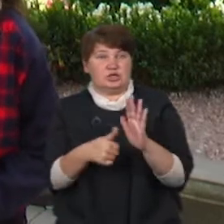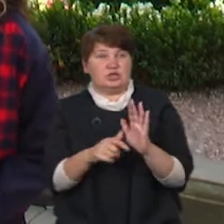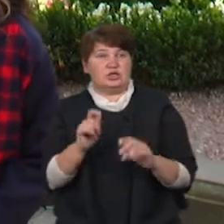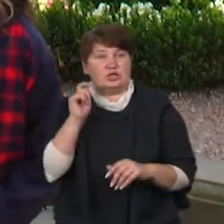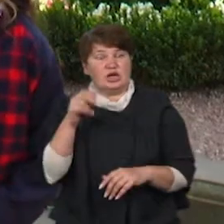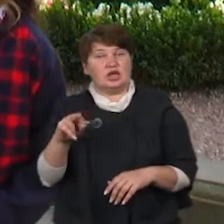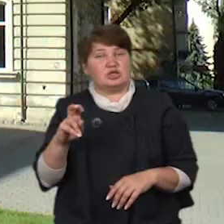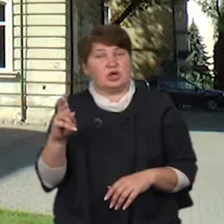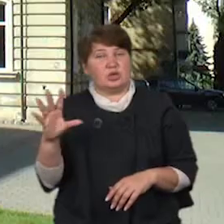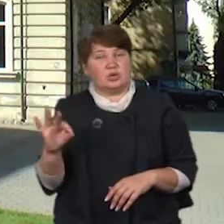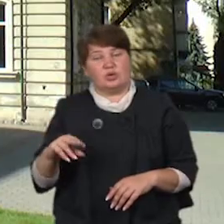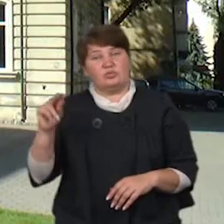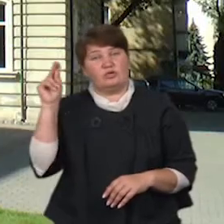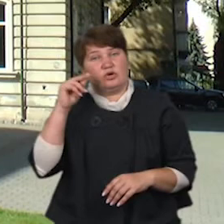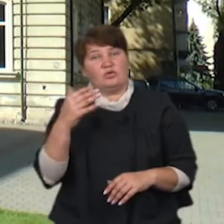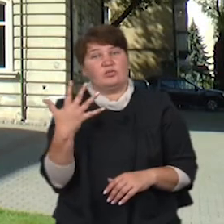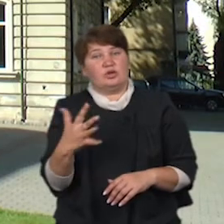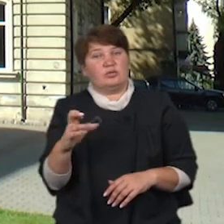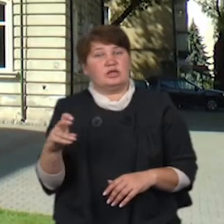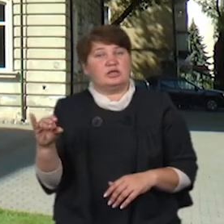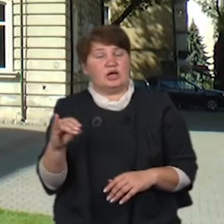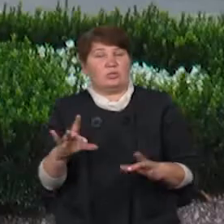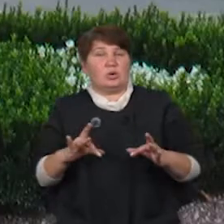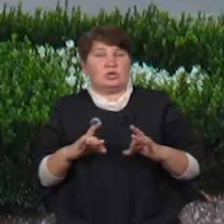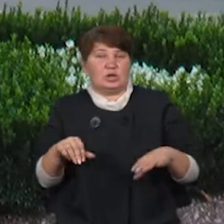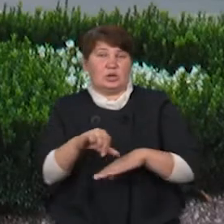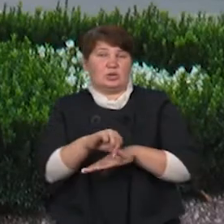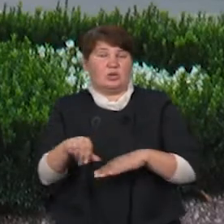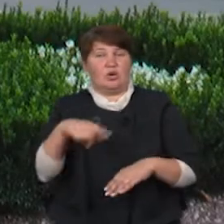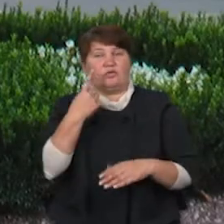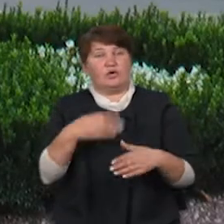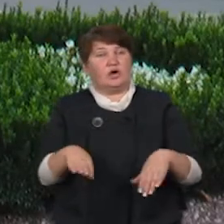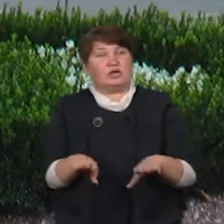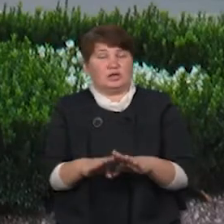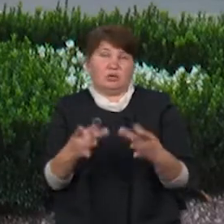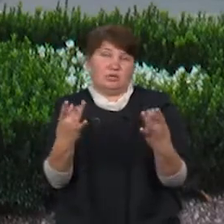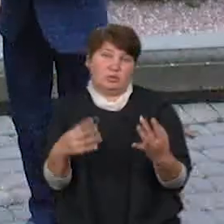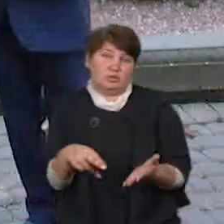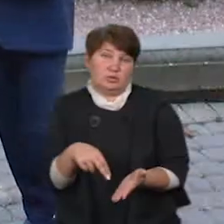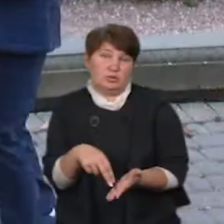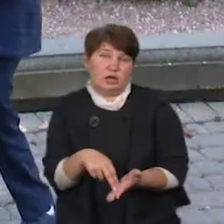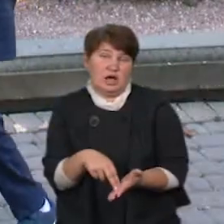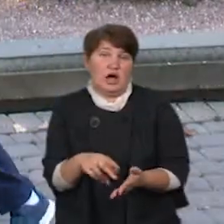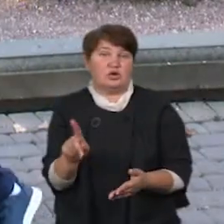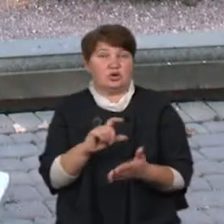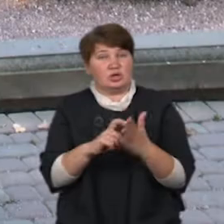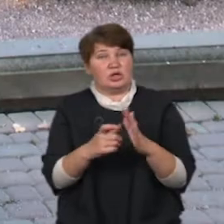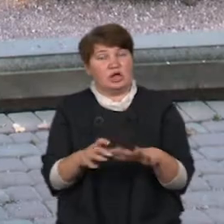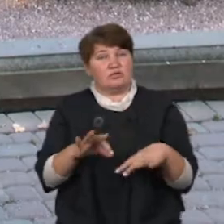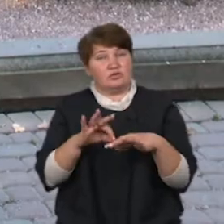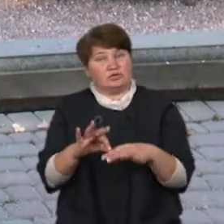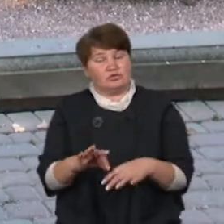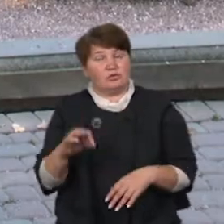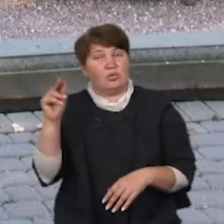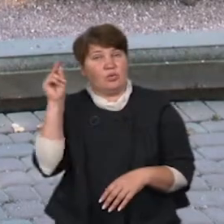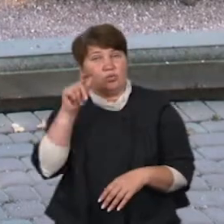Ляшенко навчатиметься у п'ятому ліцеї. Про урочисту лінійку дівчинка говорить так – просто стояли. А от те, що до класу їх відвели учні 11